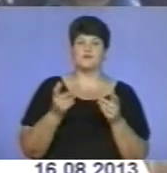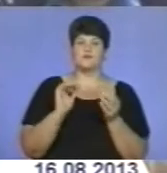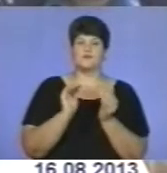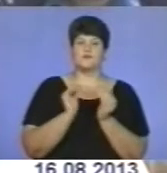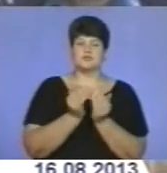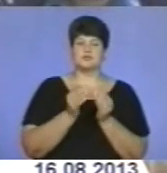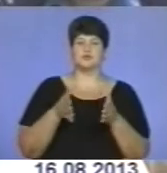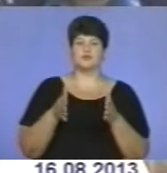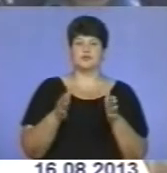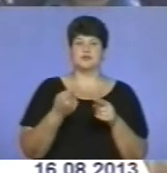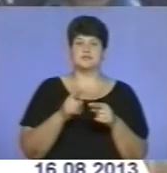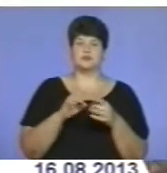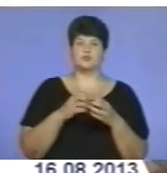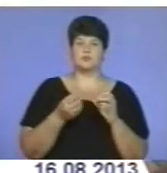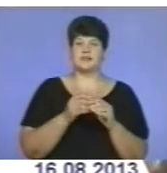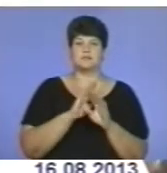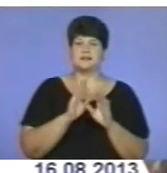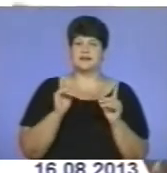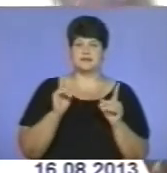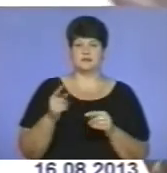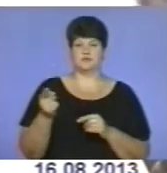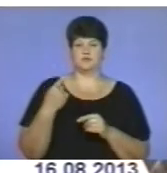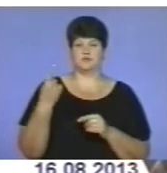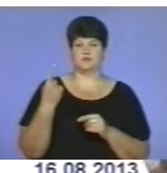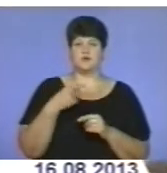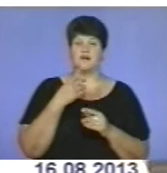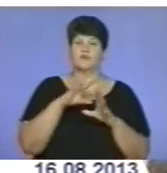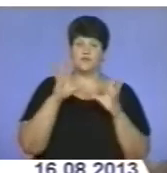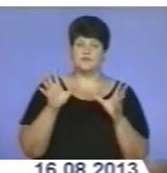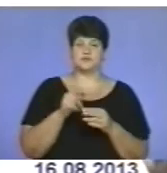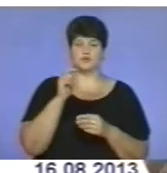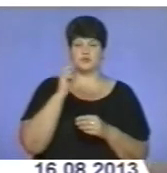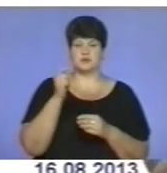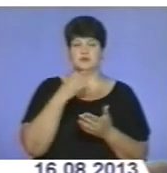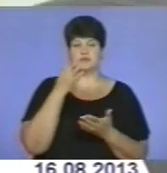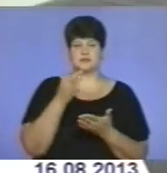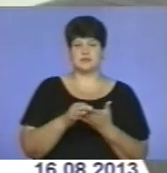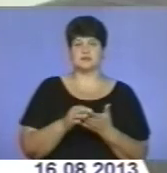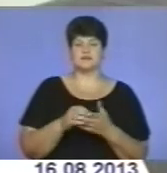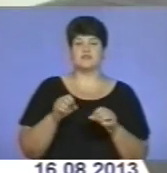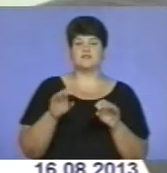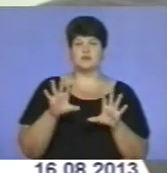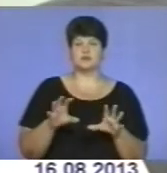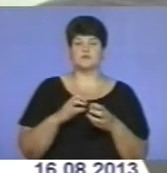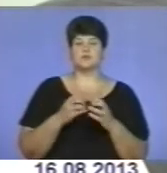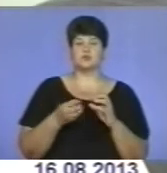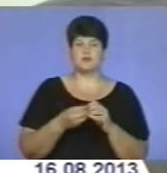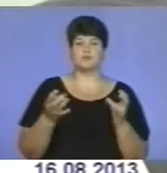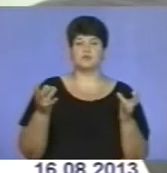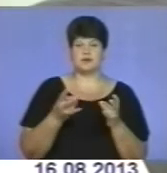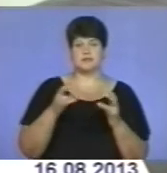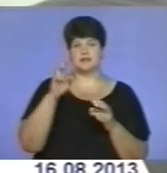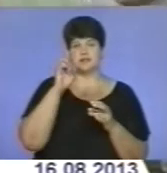є болючими не лише для Тернопільщини, а й для України загалом, зазначив Володимир Володимирович у розмові з відвідувачем, тому й вирішувати проблему потрібно на